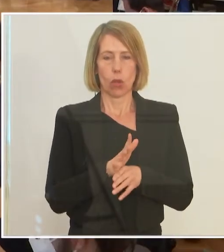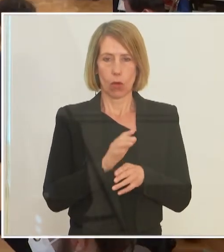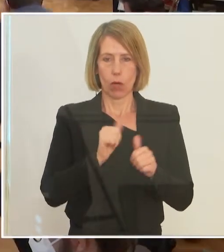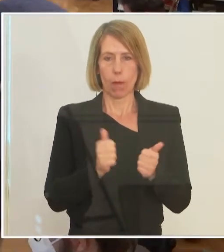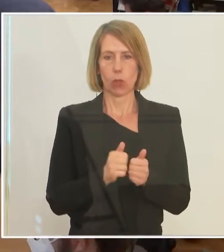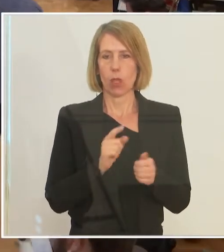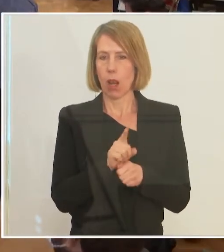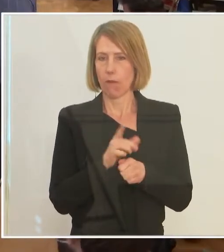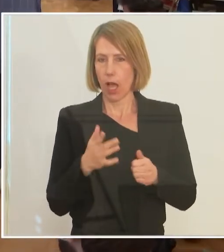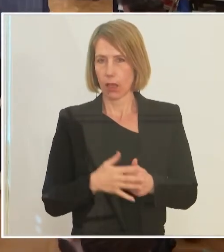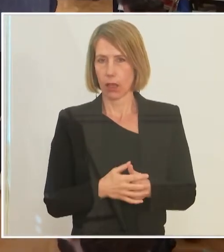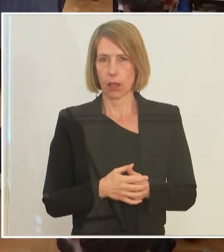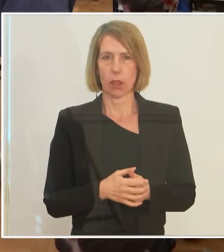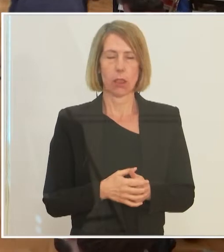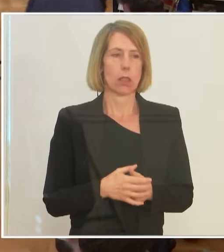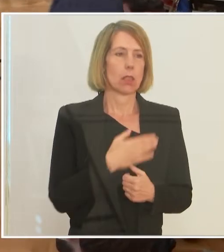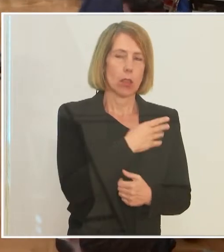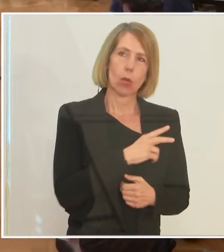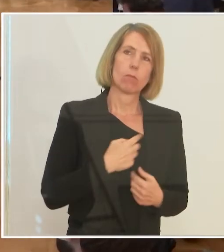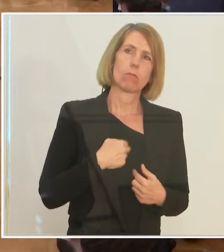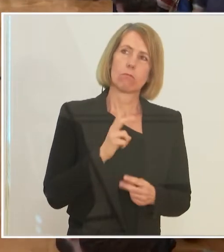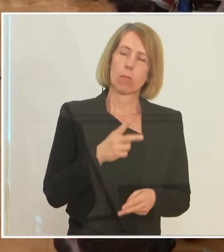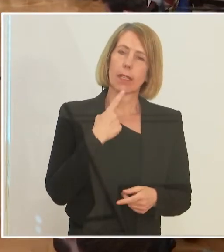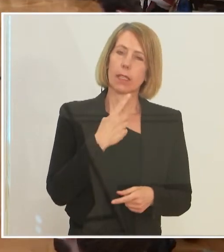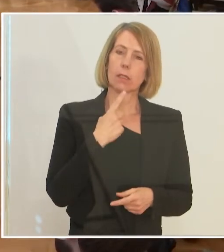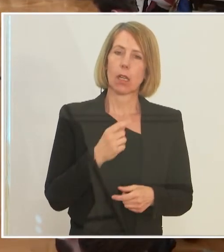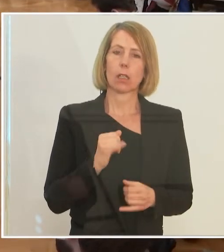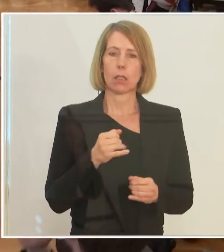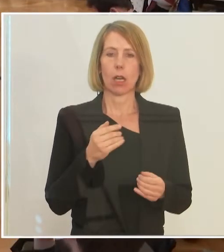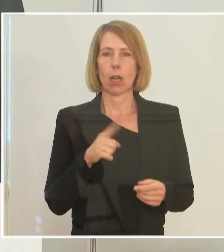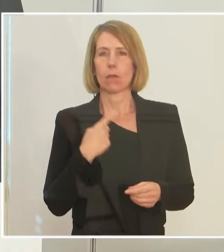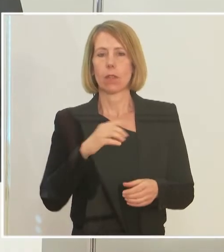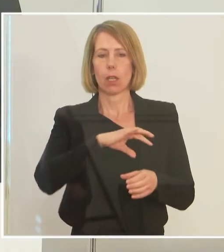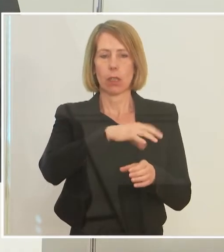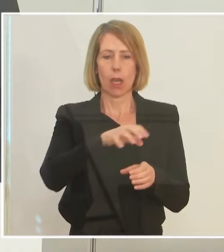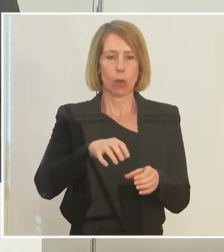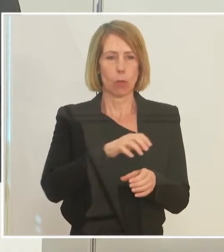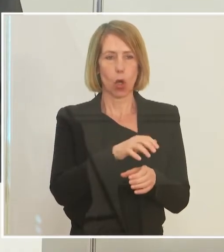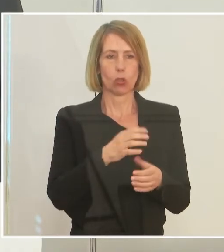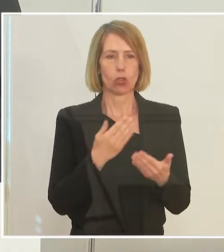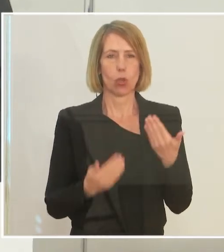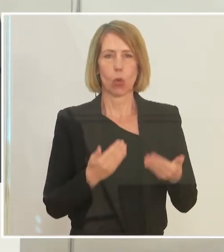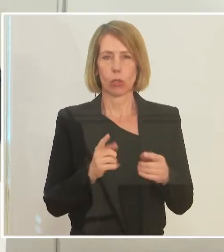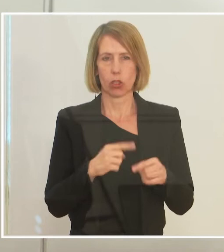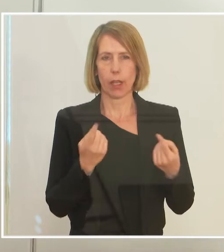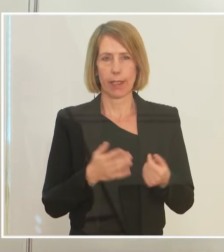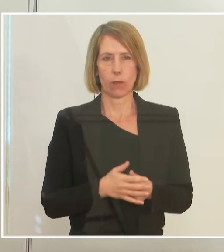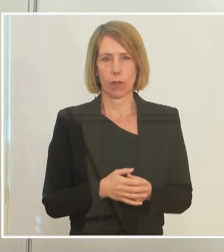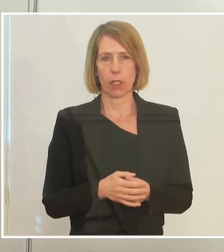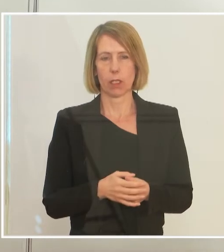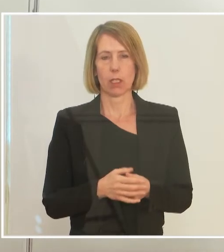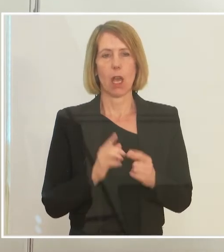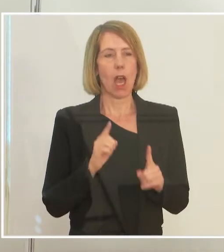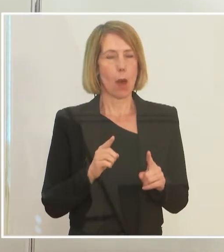Also, ich darf sagen, auf den ersten Blick sagt man, naja, unterscheiden wir das nach Branchen. Auf den zweiten Blick merkt man, dass das nicht